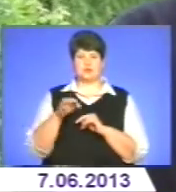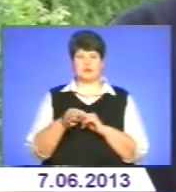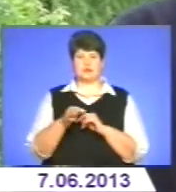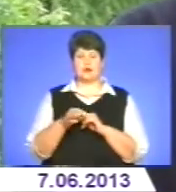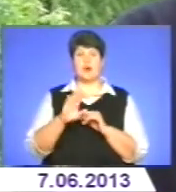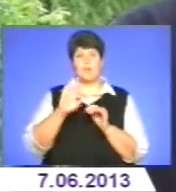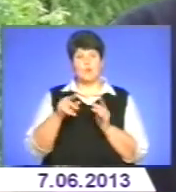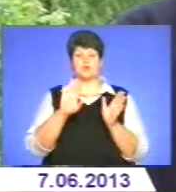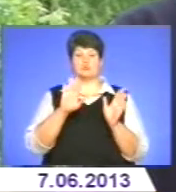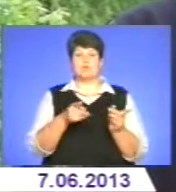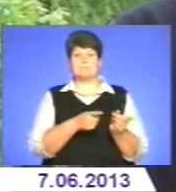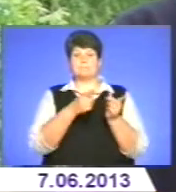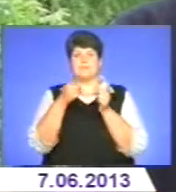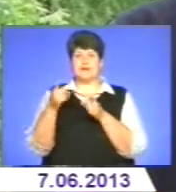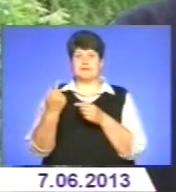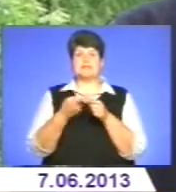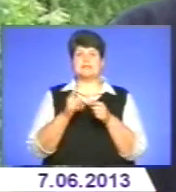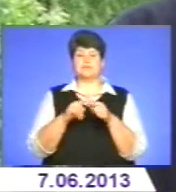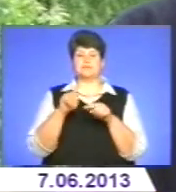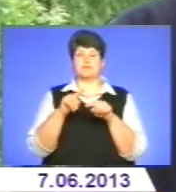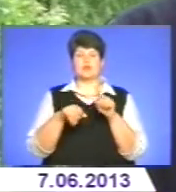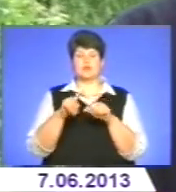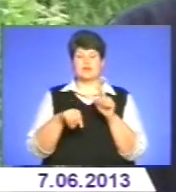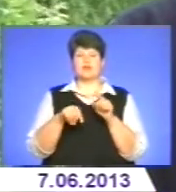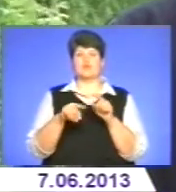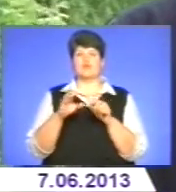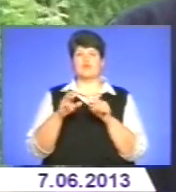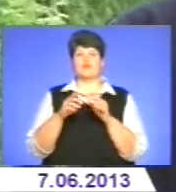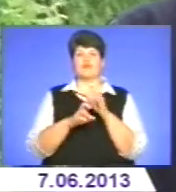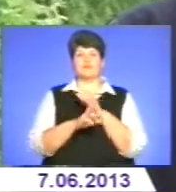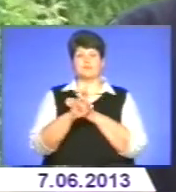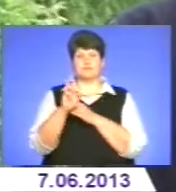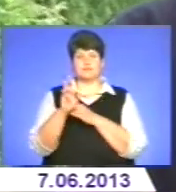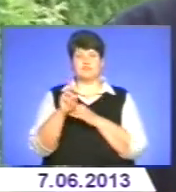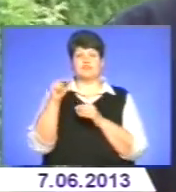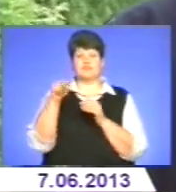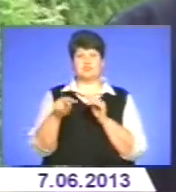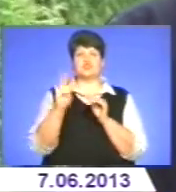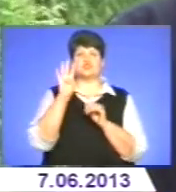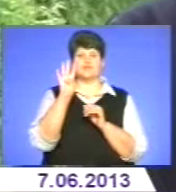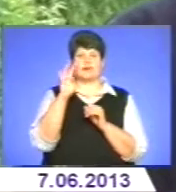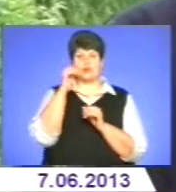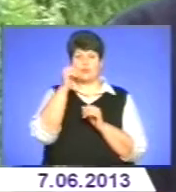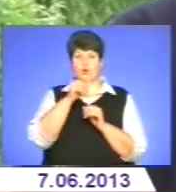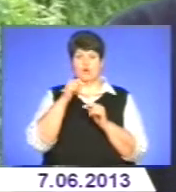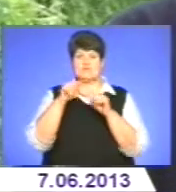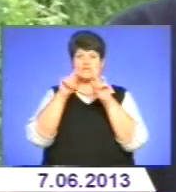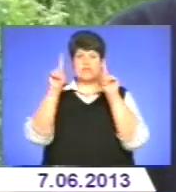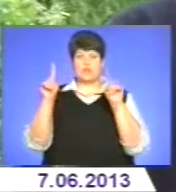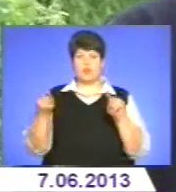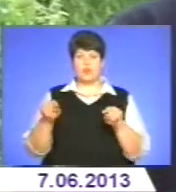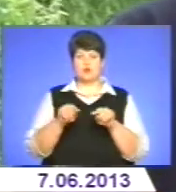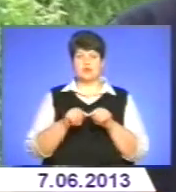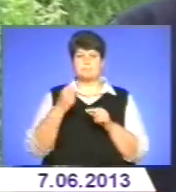Потім вона була передана цією родиною Святоїлінський храм, де в 2004 році ікона перший раз